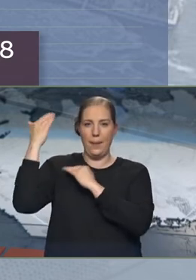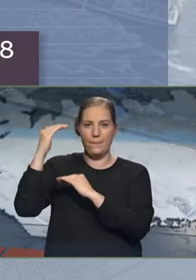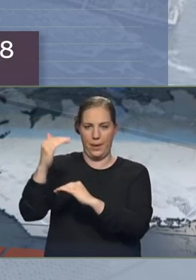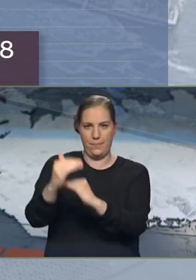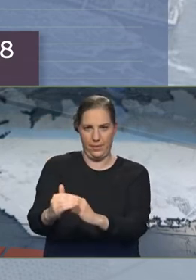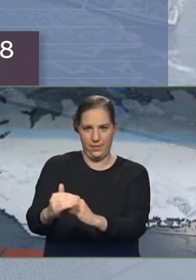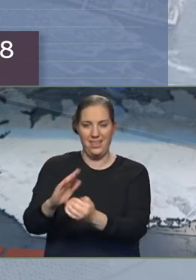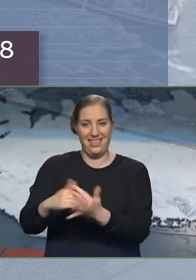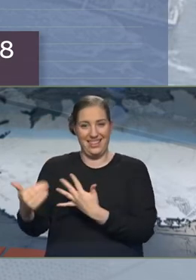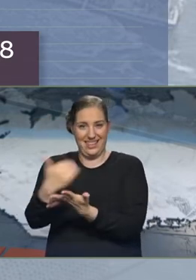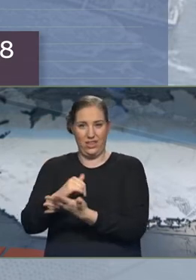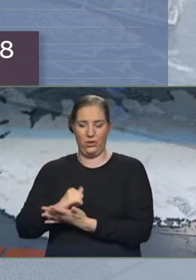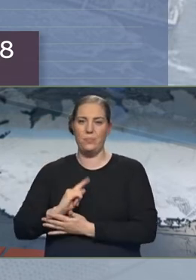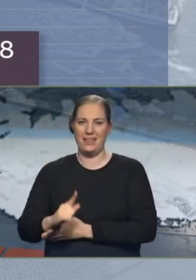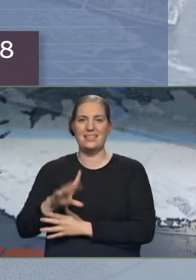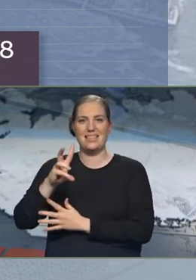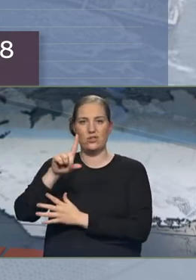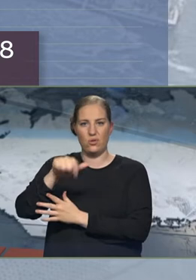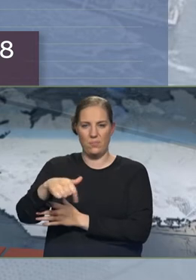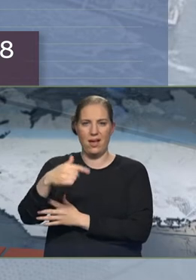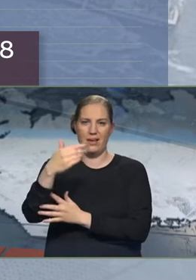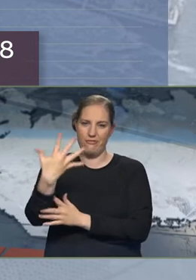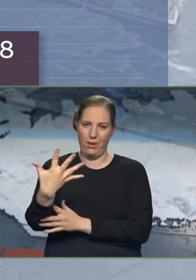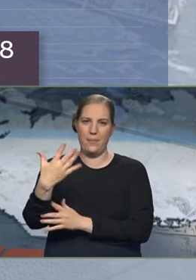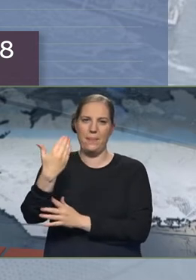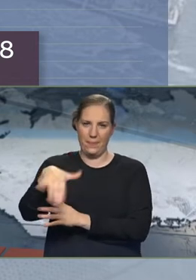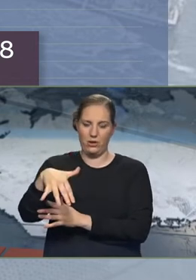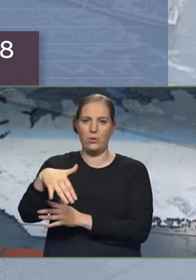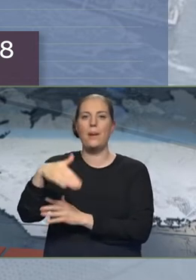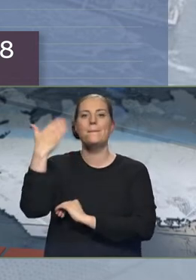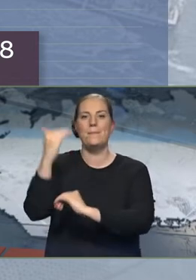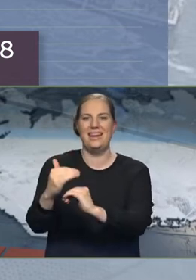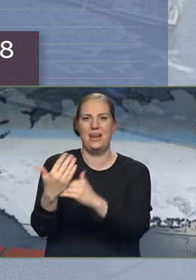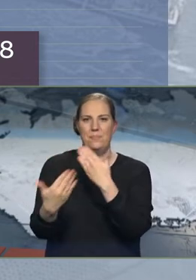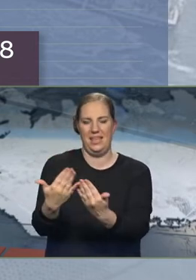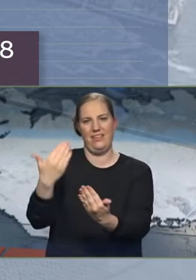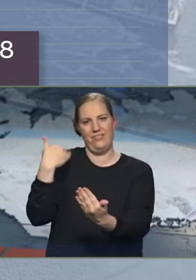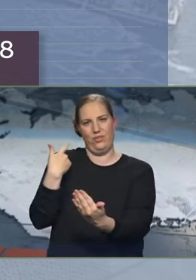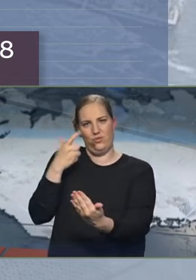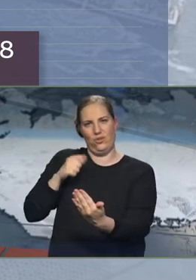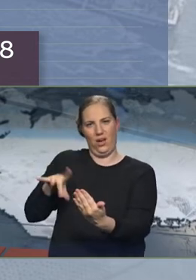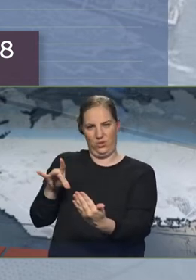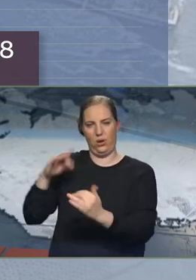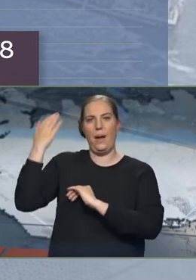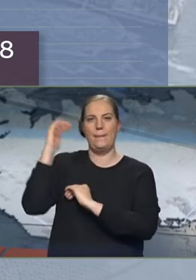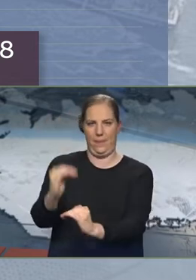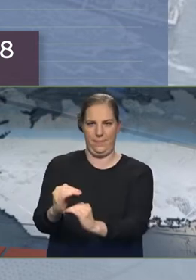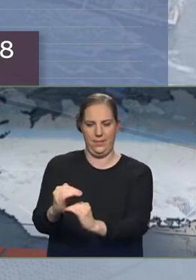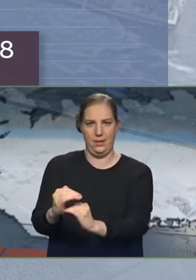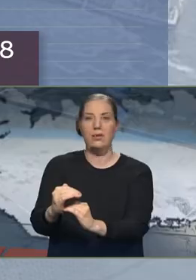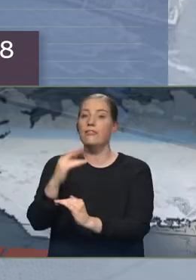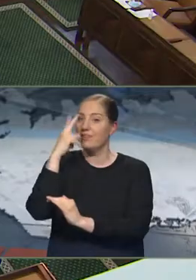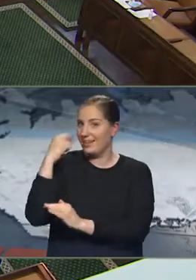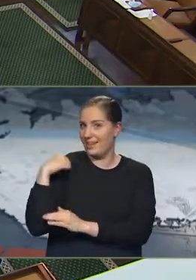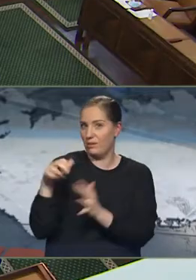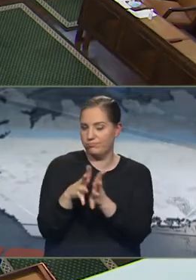Tekjur vegna veiðigjölda eru því 6,5 milliard minni árið 2020 en árið 2018. Þetta kom fram í fréttum okkar